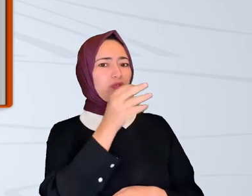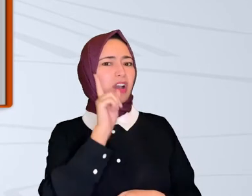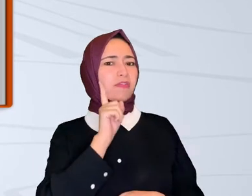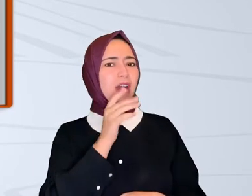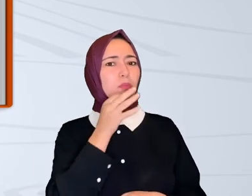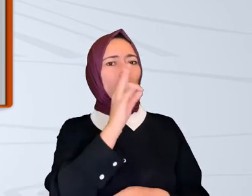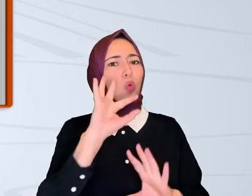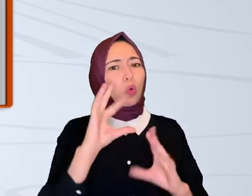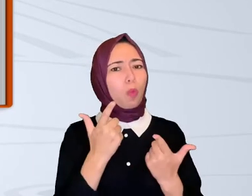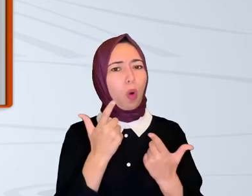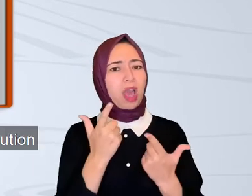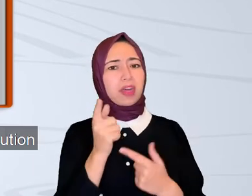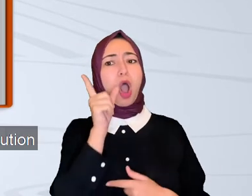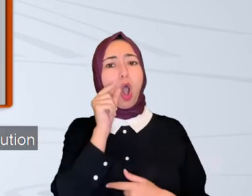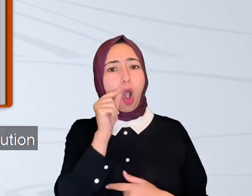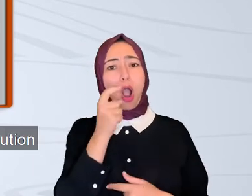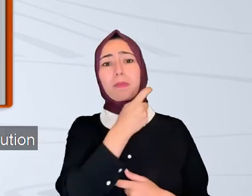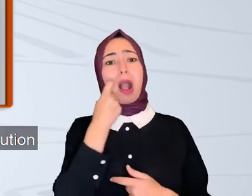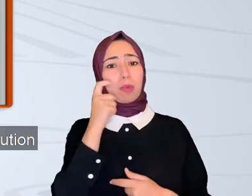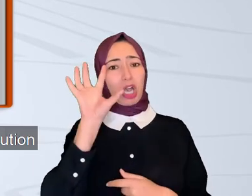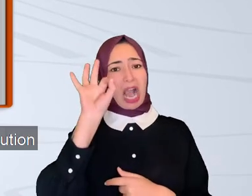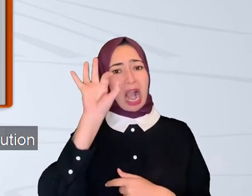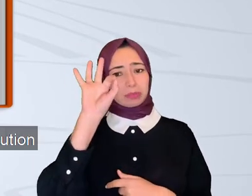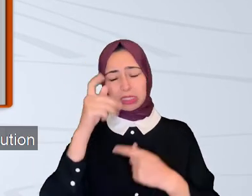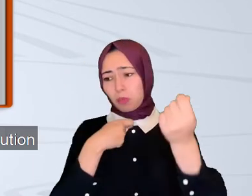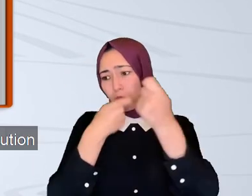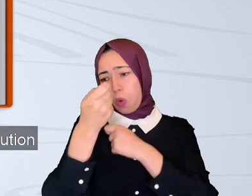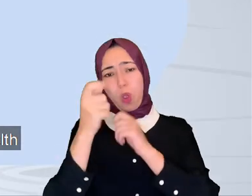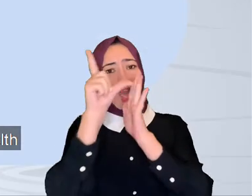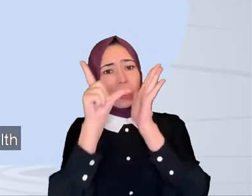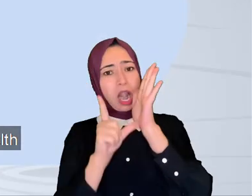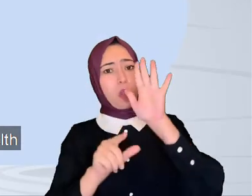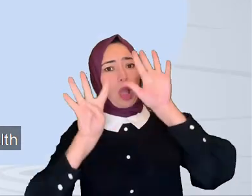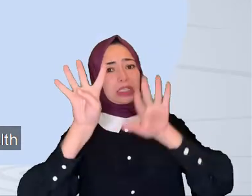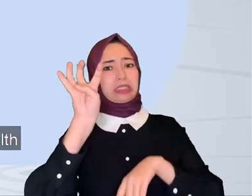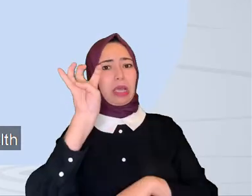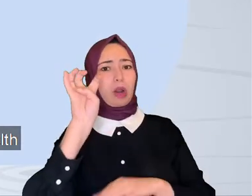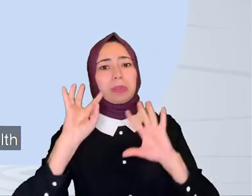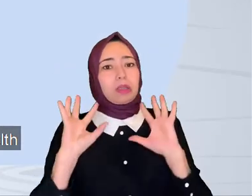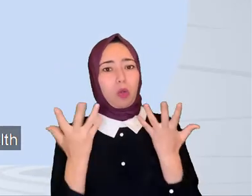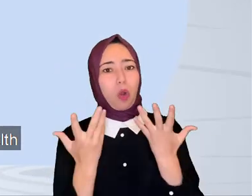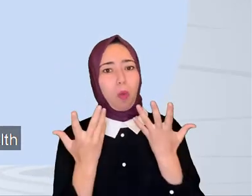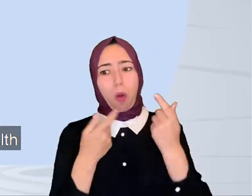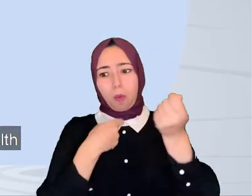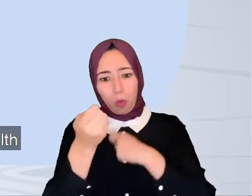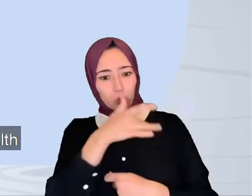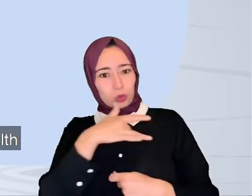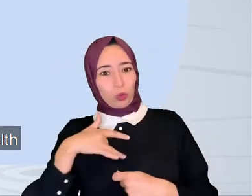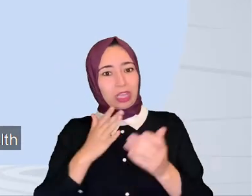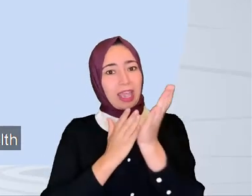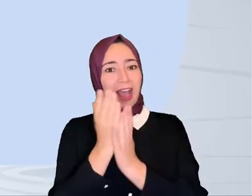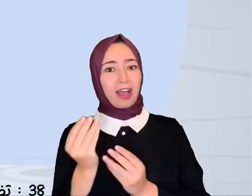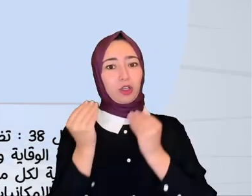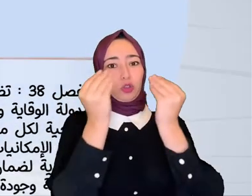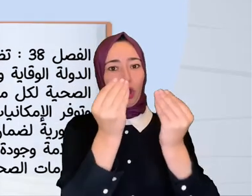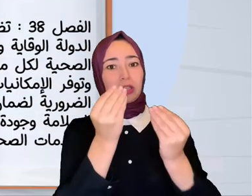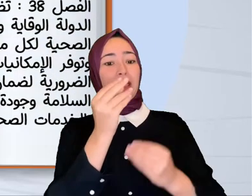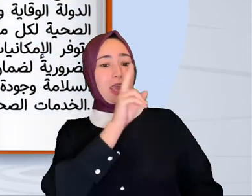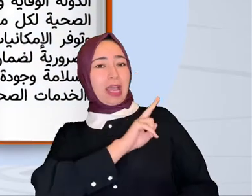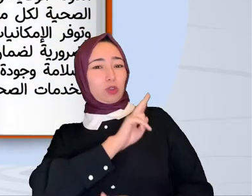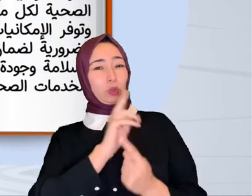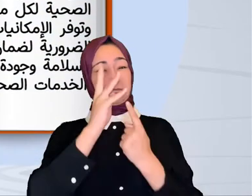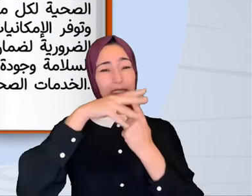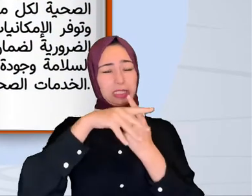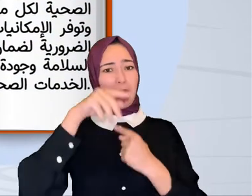ويشد تصحيح ان القرار هذا يخالف الفصل 49 من الدستور بما انه يحرم المنوب امتاحها من حقه في الصحة والحق في